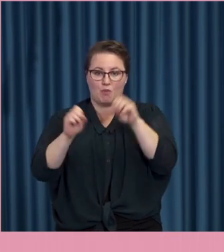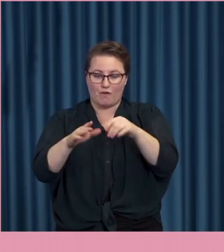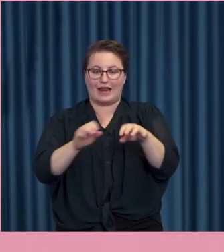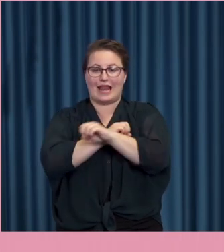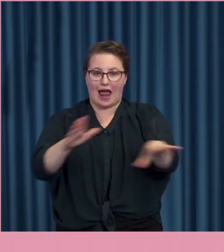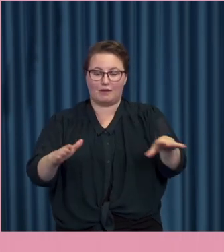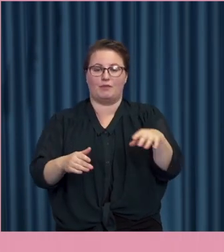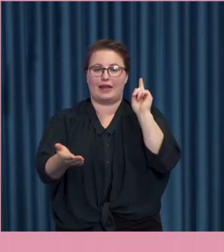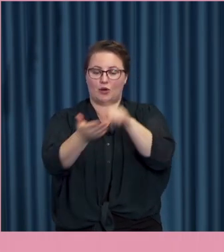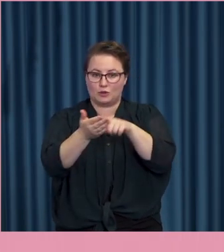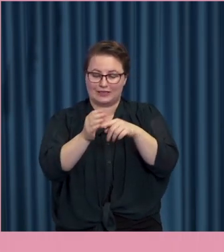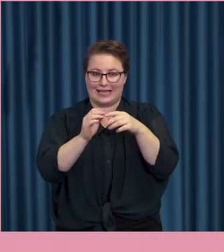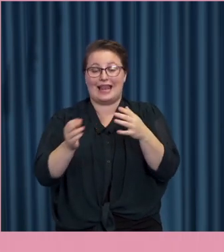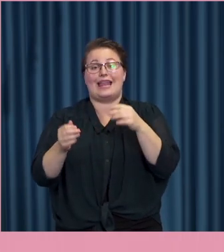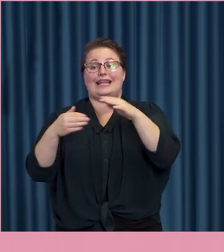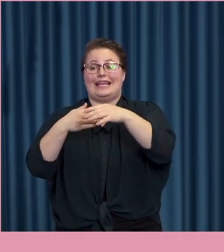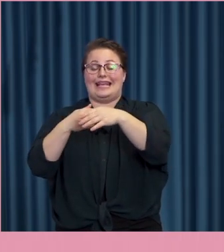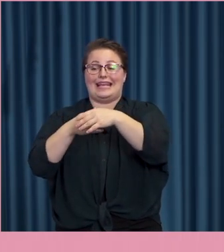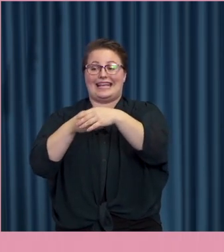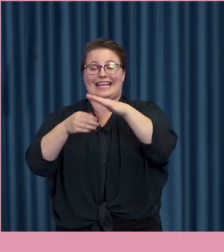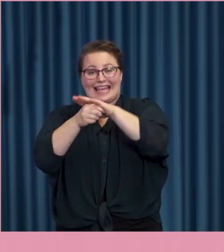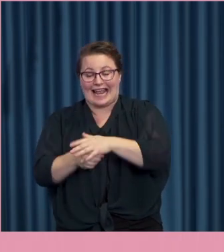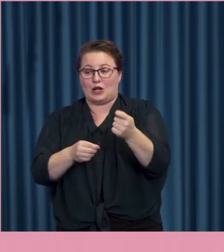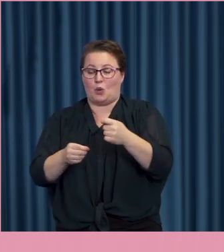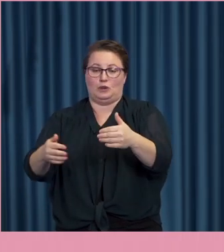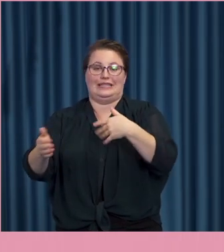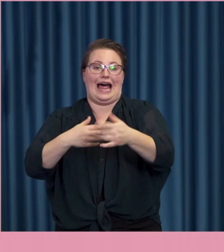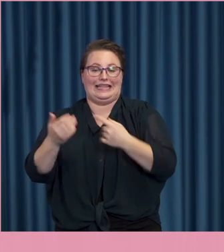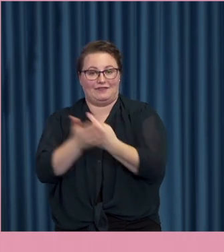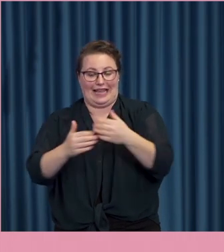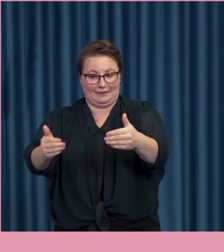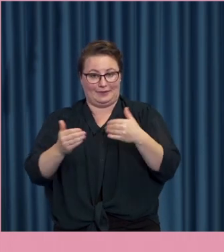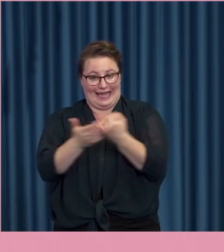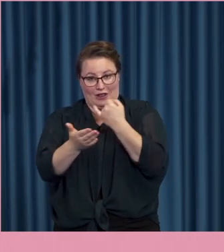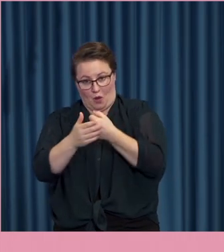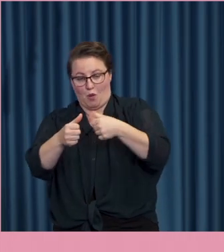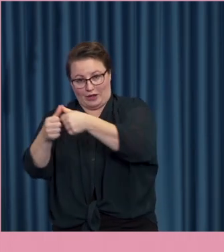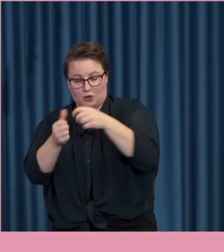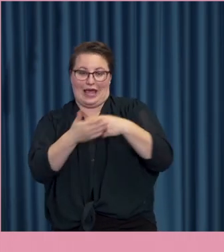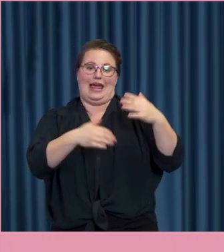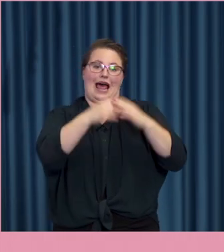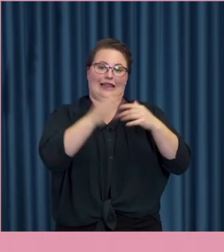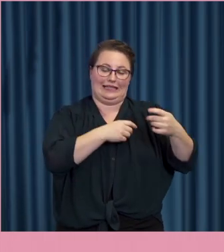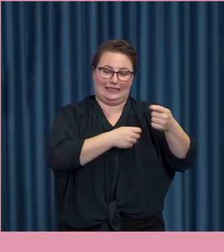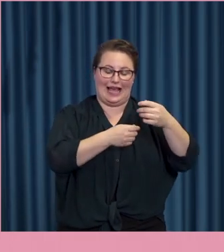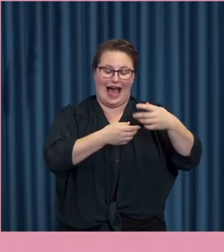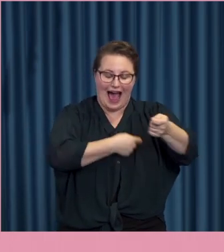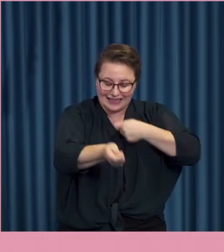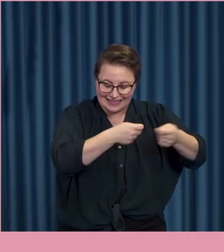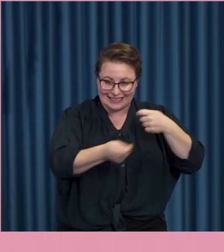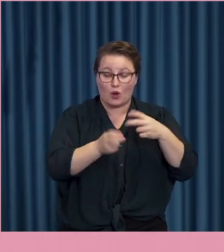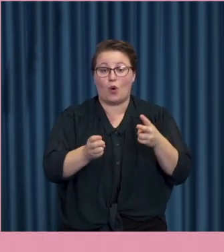inkränkta på handlingsfriheten inom politisk organisation eller yrkes eller näringssammanslutning och därigenom sätter yttrande församlings eller